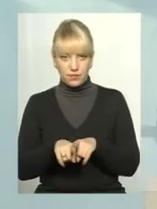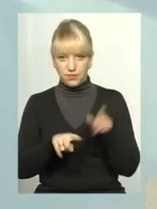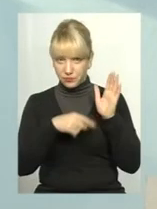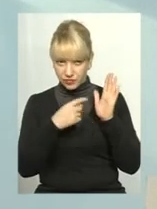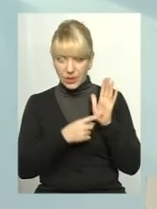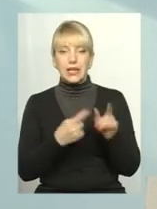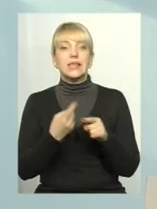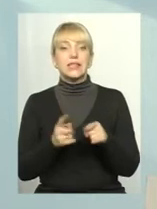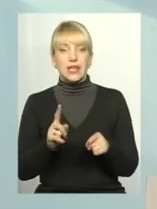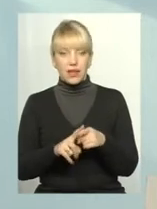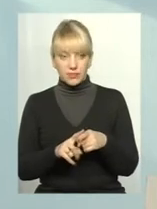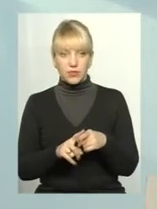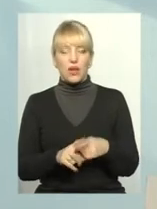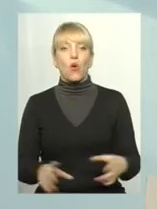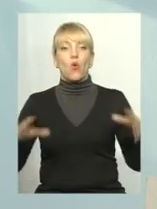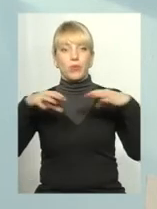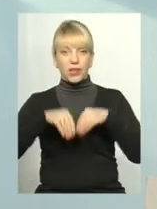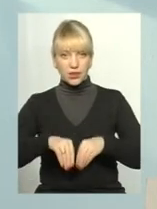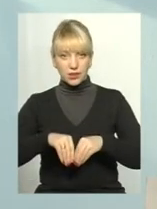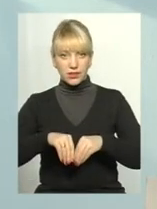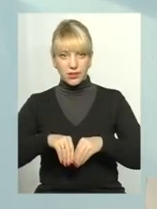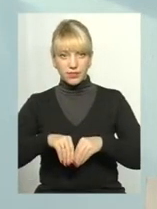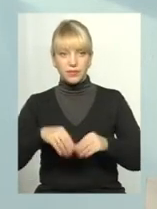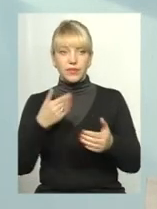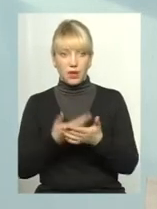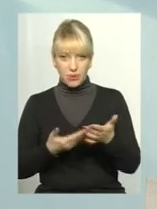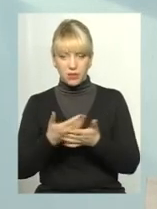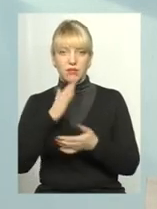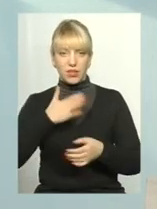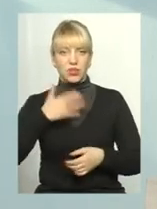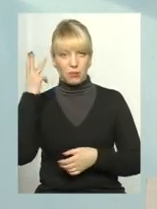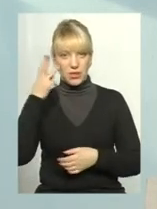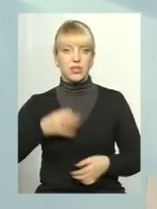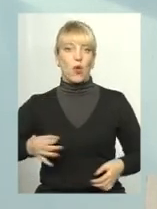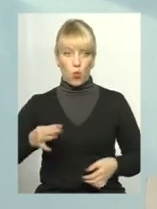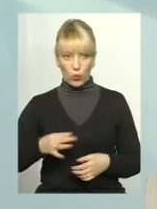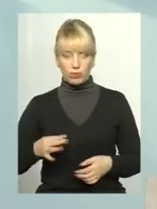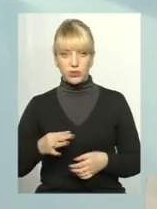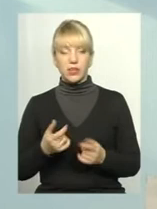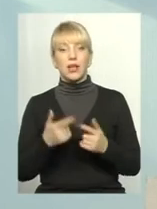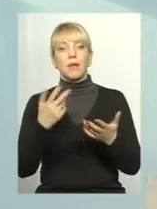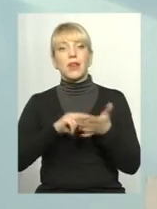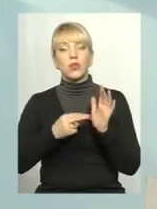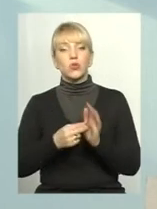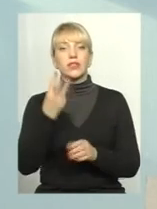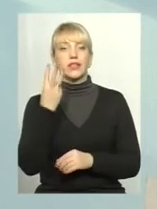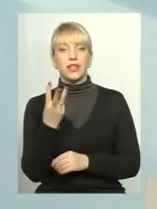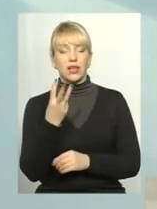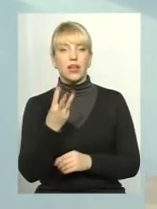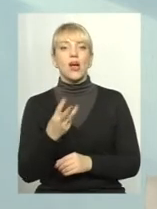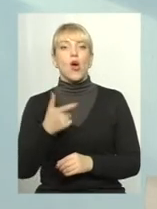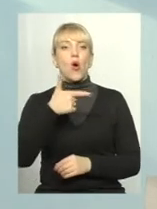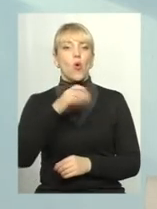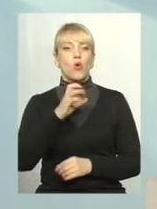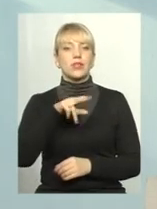Це об'єднання, наприклад, нашої Хмельницької області. Пленуються три госпітальних округи.